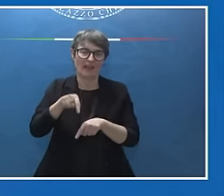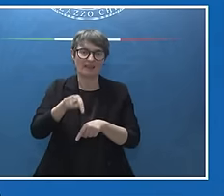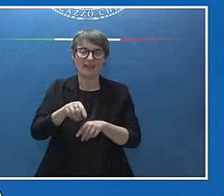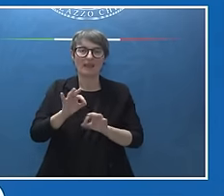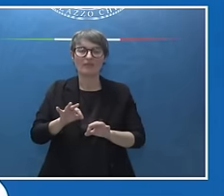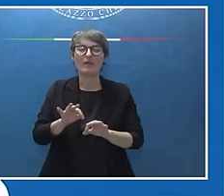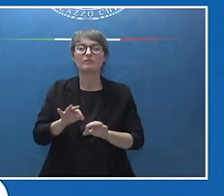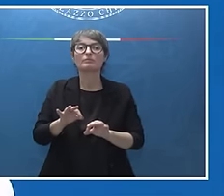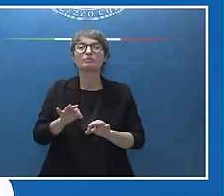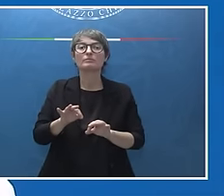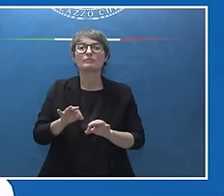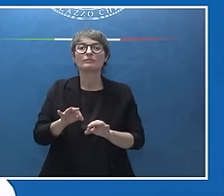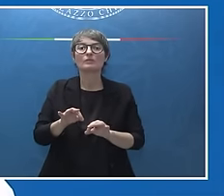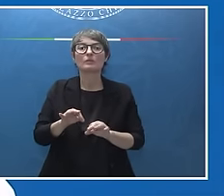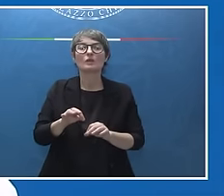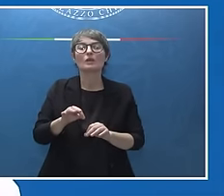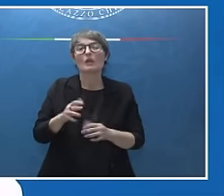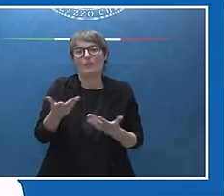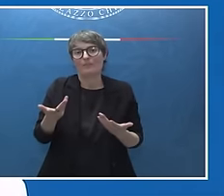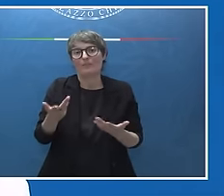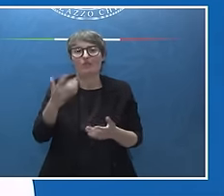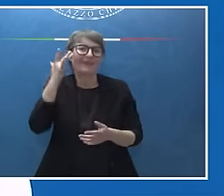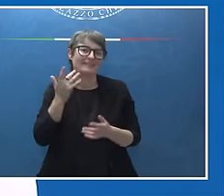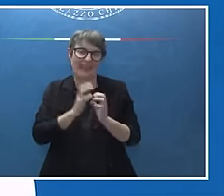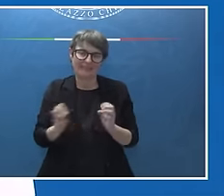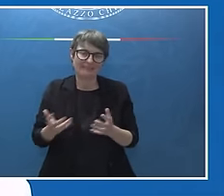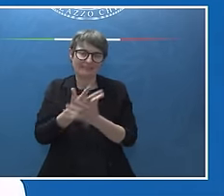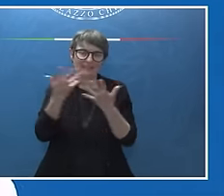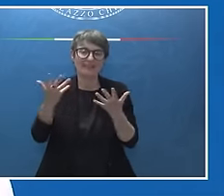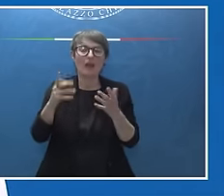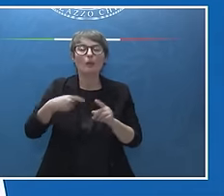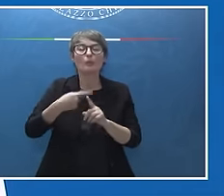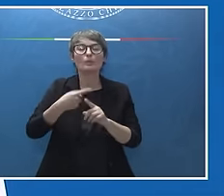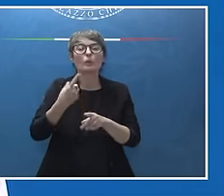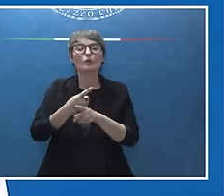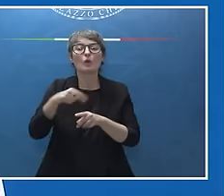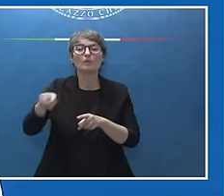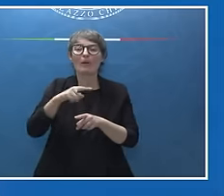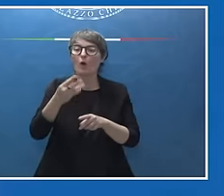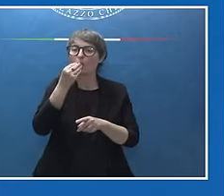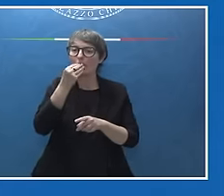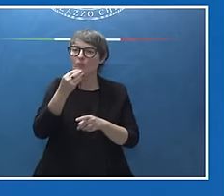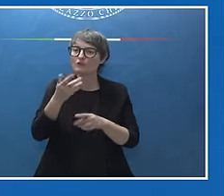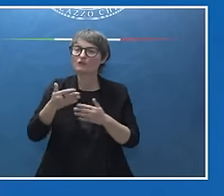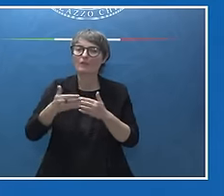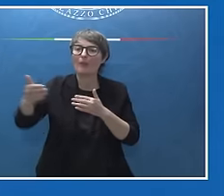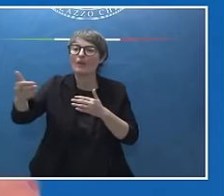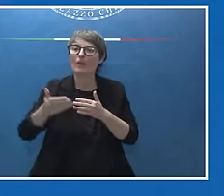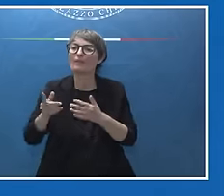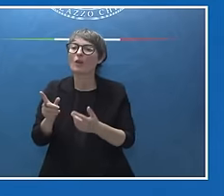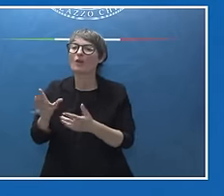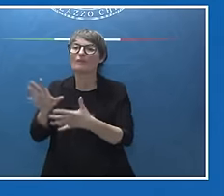nostre catene di approvvigionamento e del franchoring, cioè di agganciare il più possibile le nostre catene di approvvigionamento ai paesi,